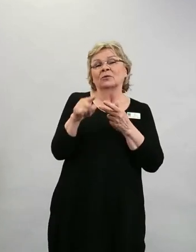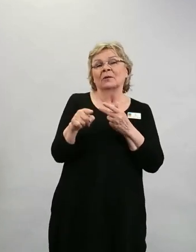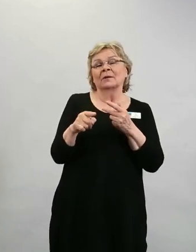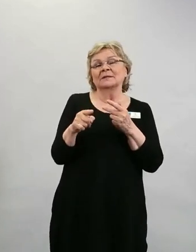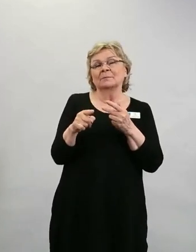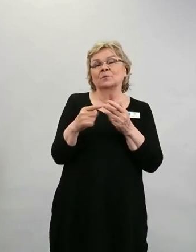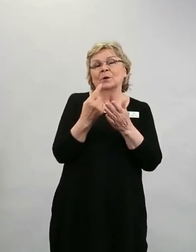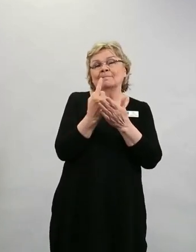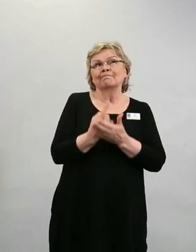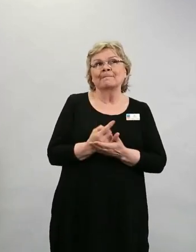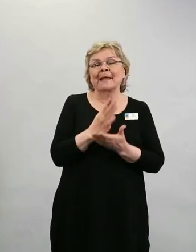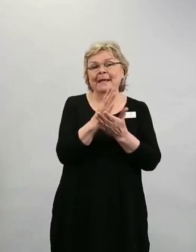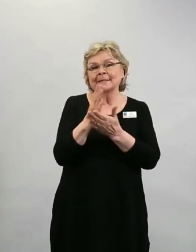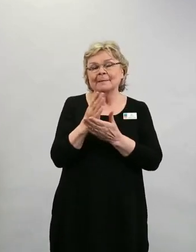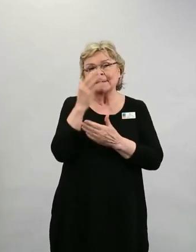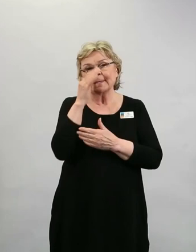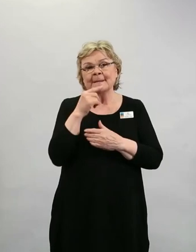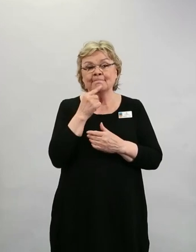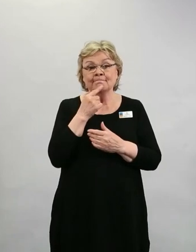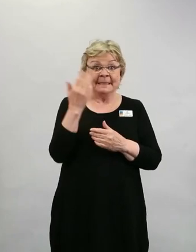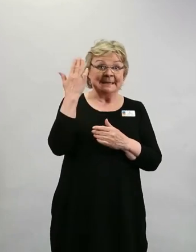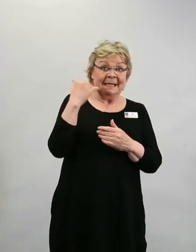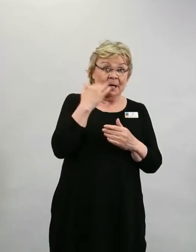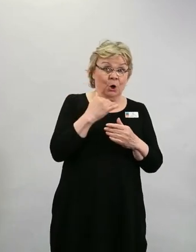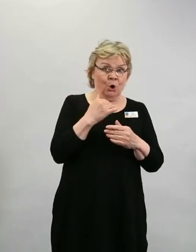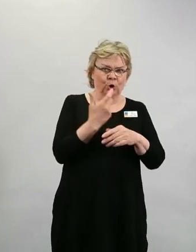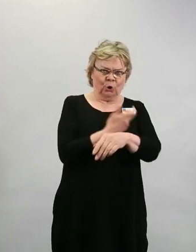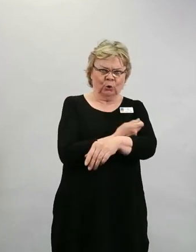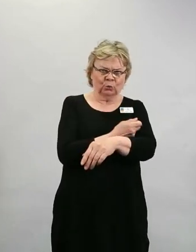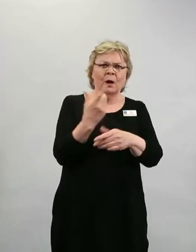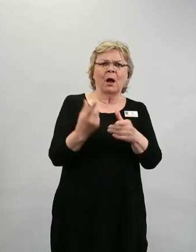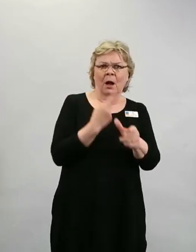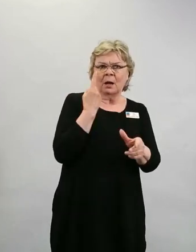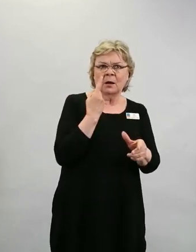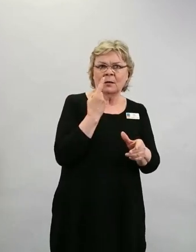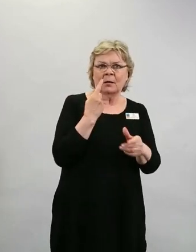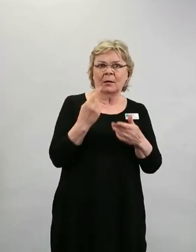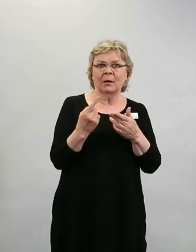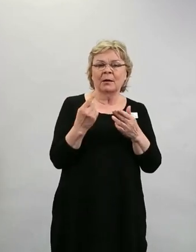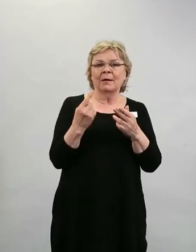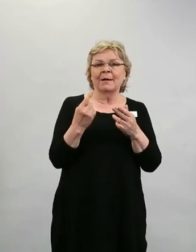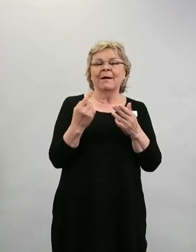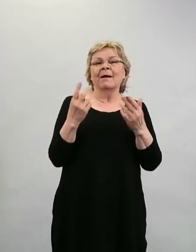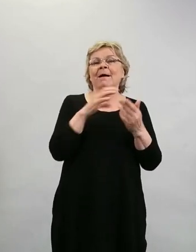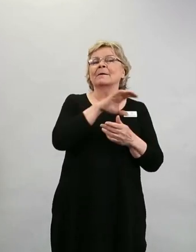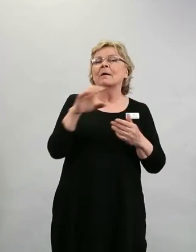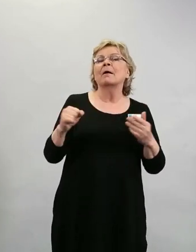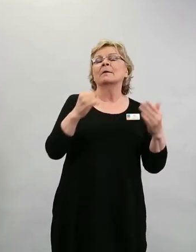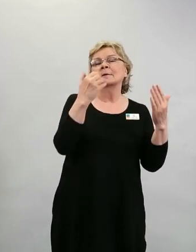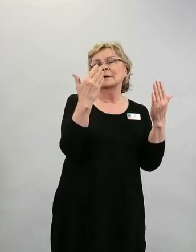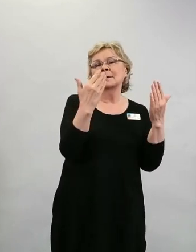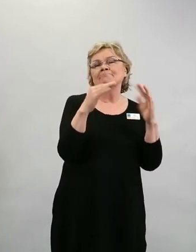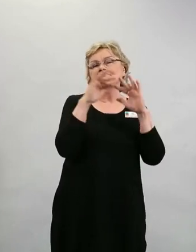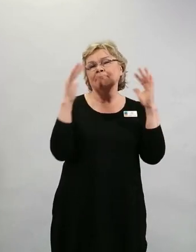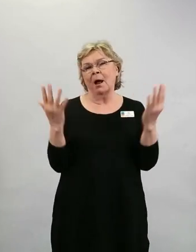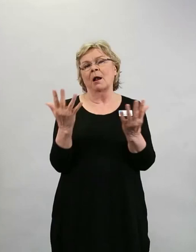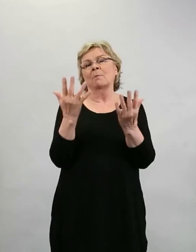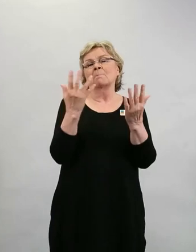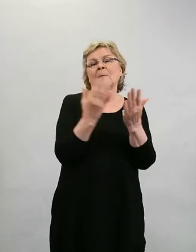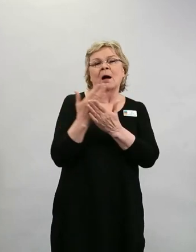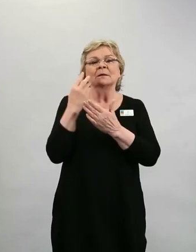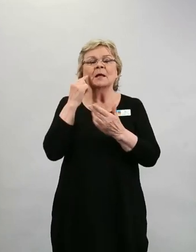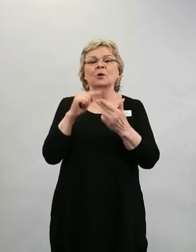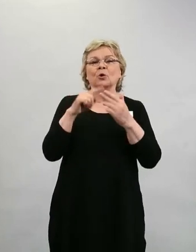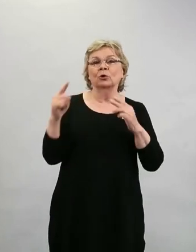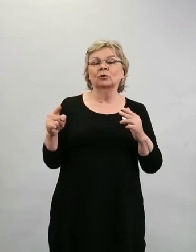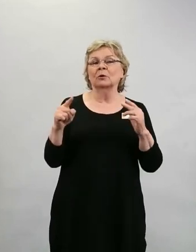silloin kun lähdettiin koronarokottamaan, niin kaikki maat oli sitä mieltä, että tässä globaalinen tasa